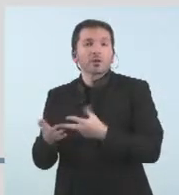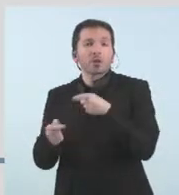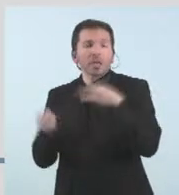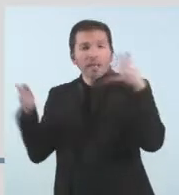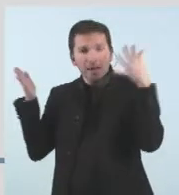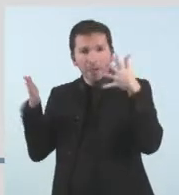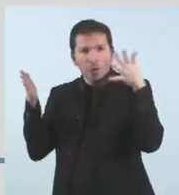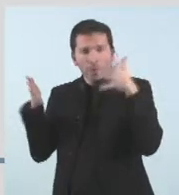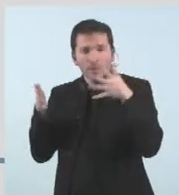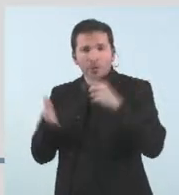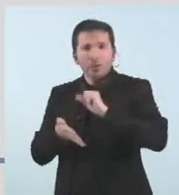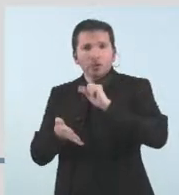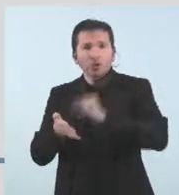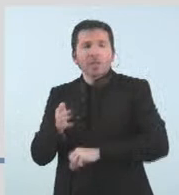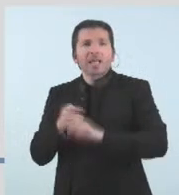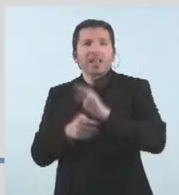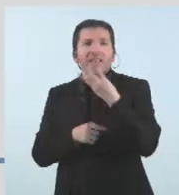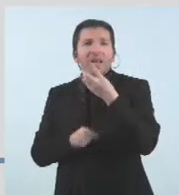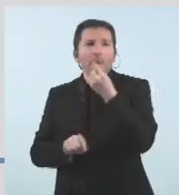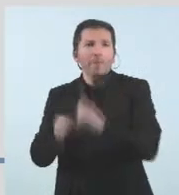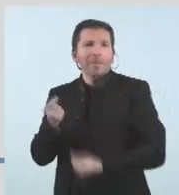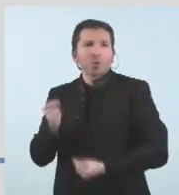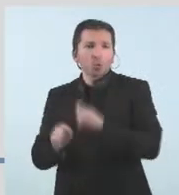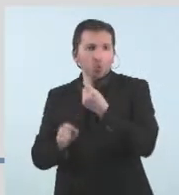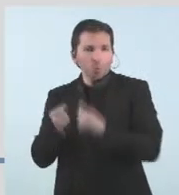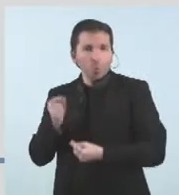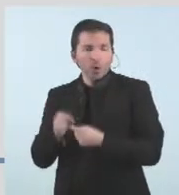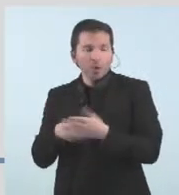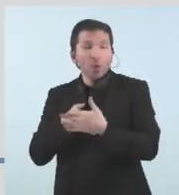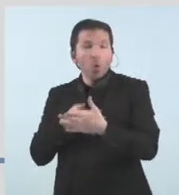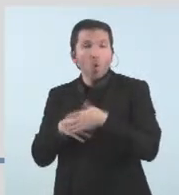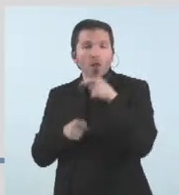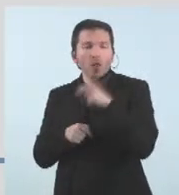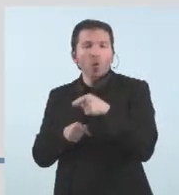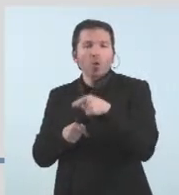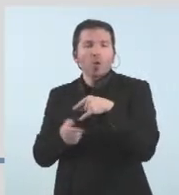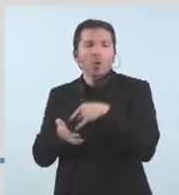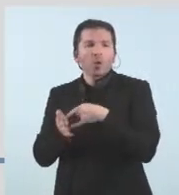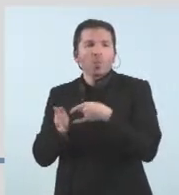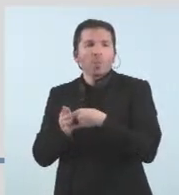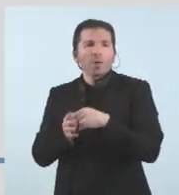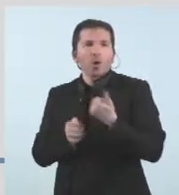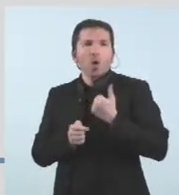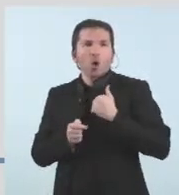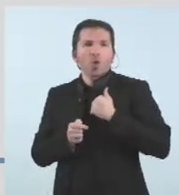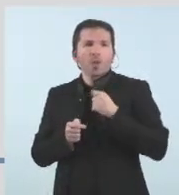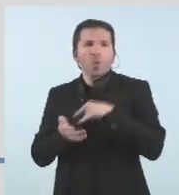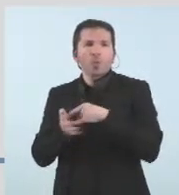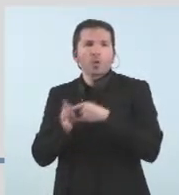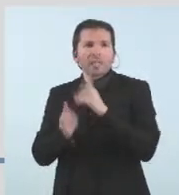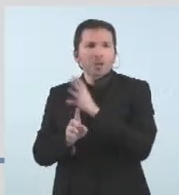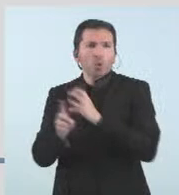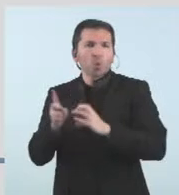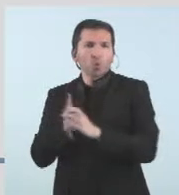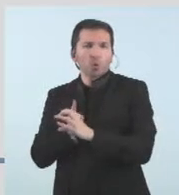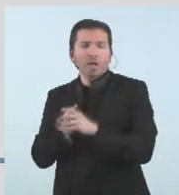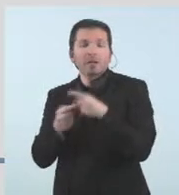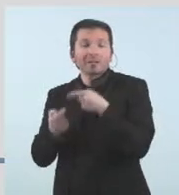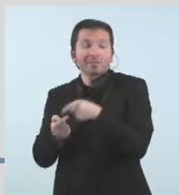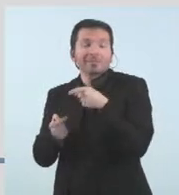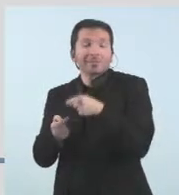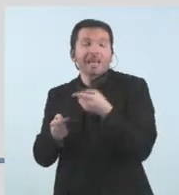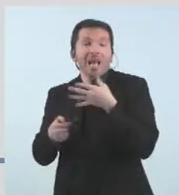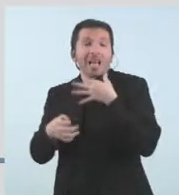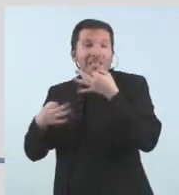recomanació de sol·licitar tres pressupostos quan aquests mitjans opten per impulsar un projecte cultural d'aquesta manera es pugui